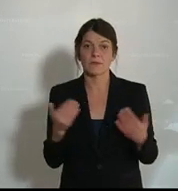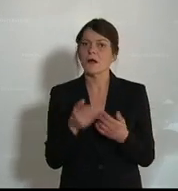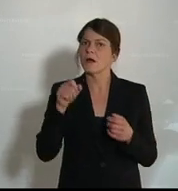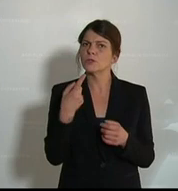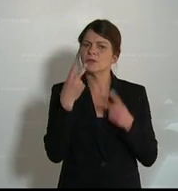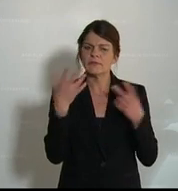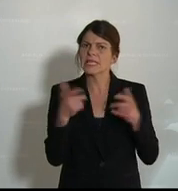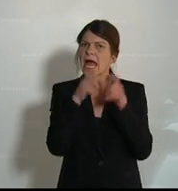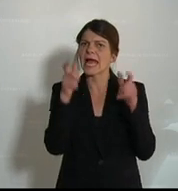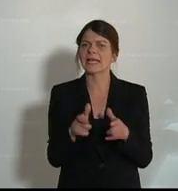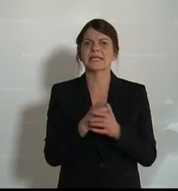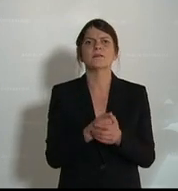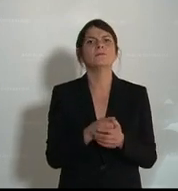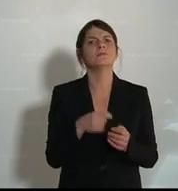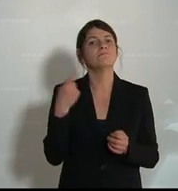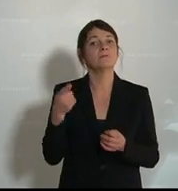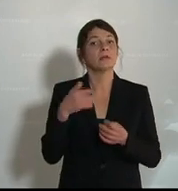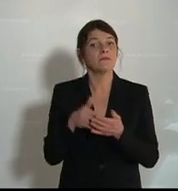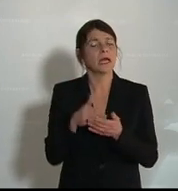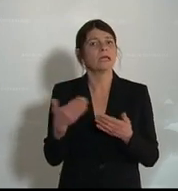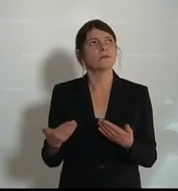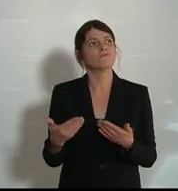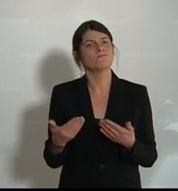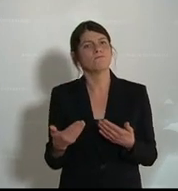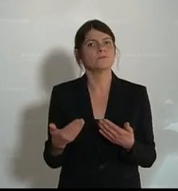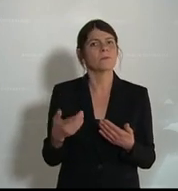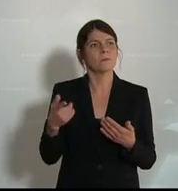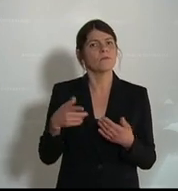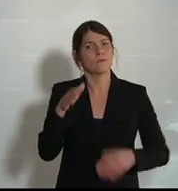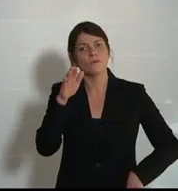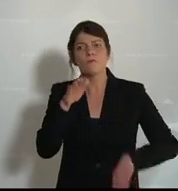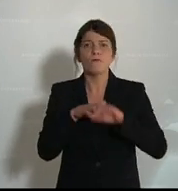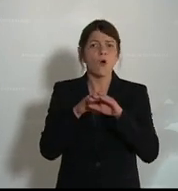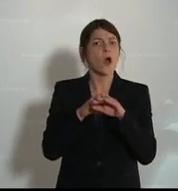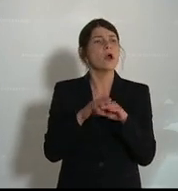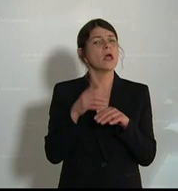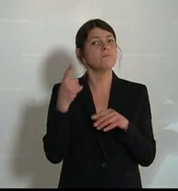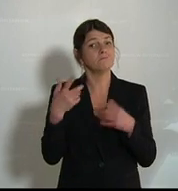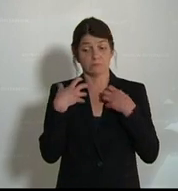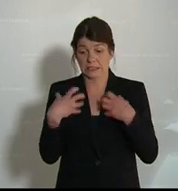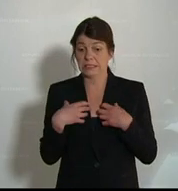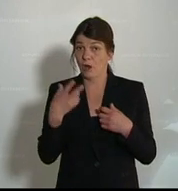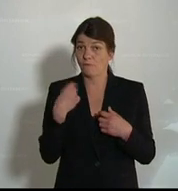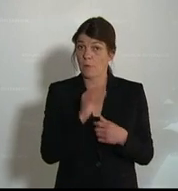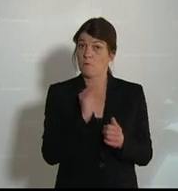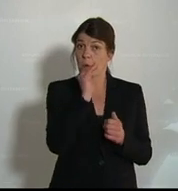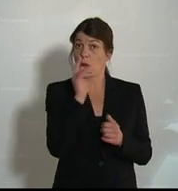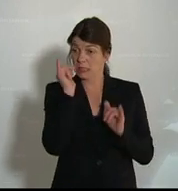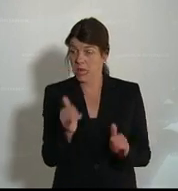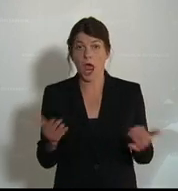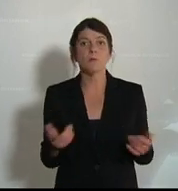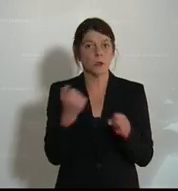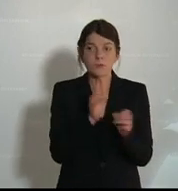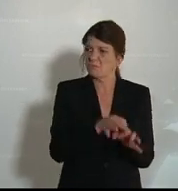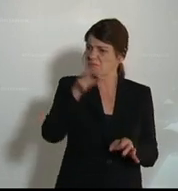allem um Einrichtungen, die nach wie vor im mehr oder weniger vollen Besitz dieser Gebietskörperschaften sind. Aber es ist ja